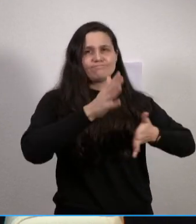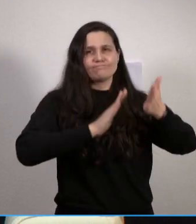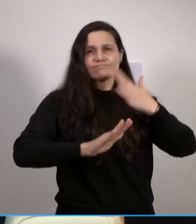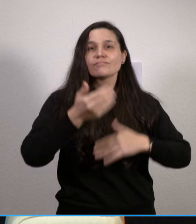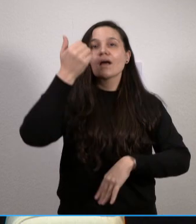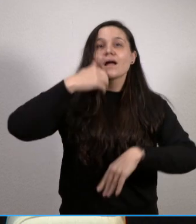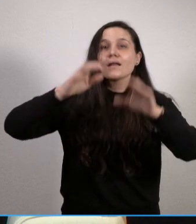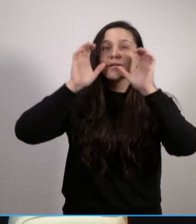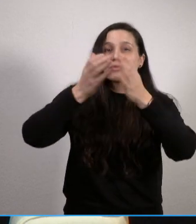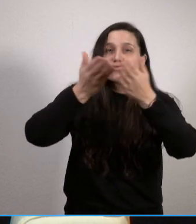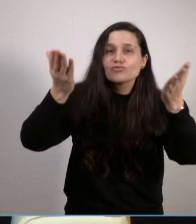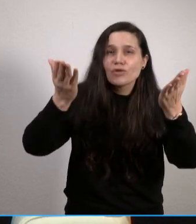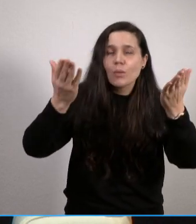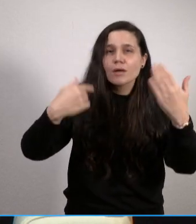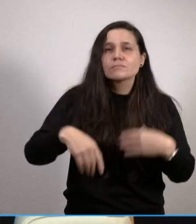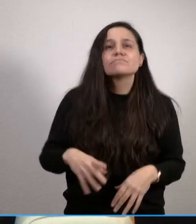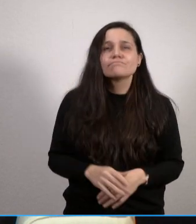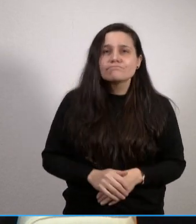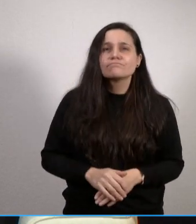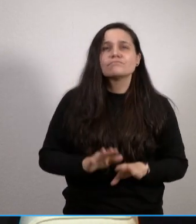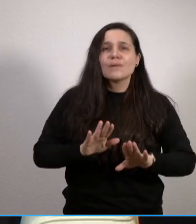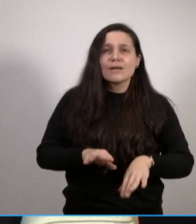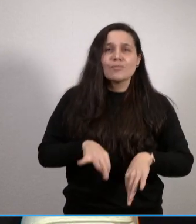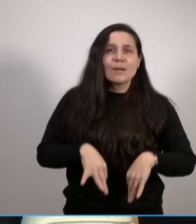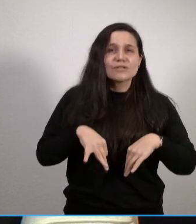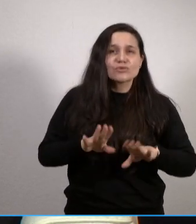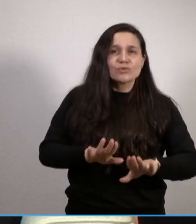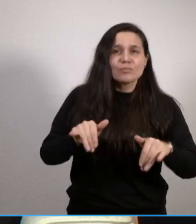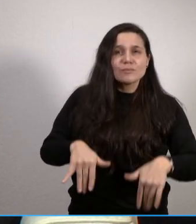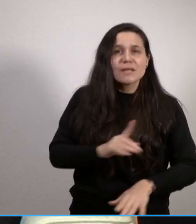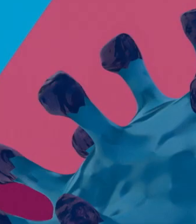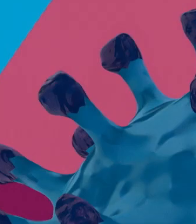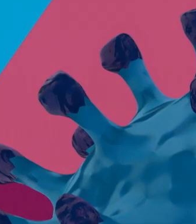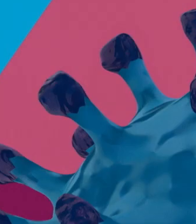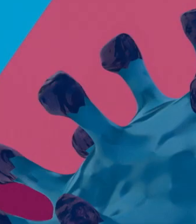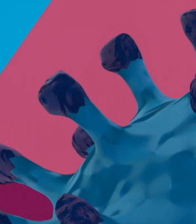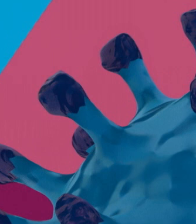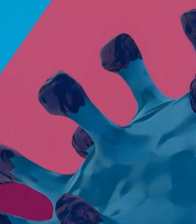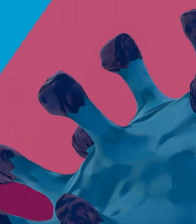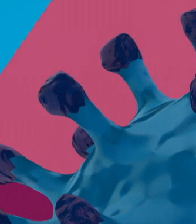Zuschauerinnen und Zuschauer, machen Sie es gut. Bleiben Sie uns gewogen und auf bald. Tschüss.